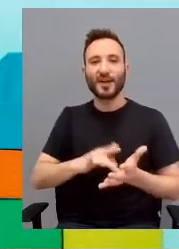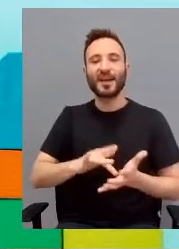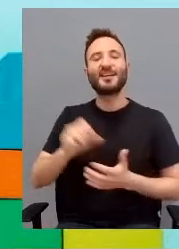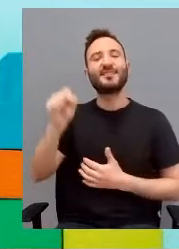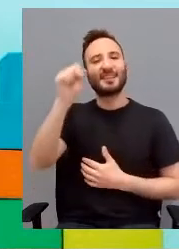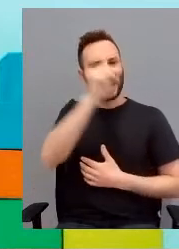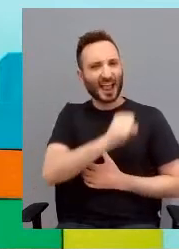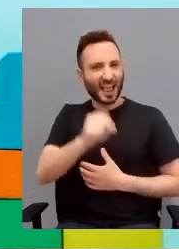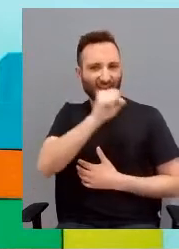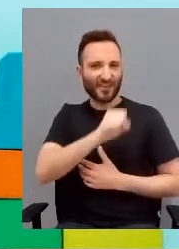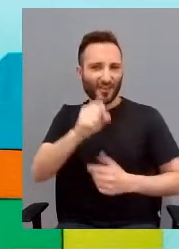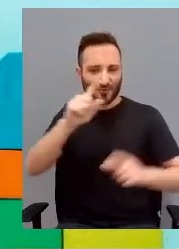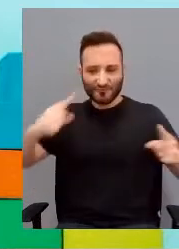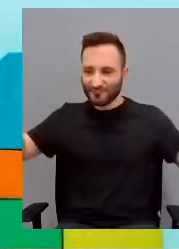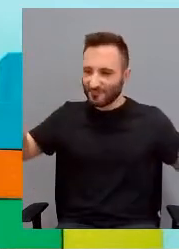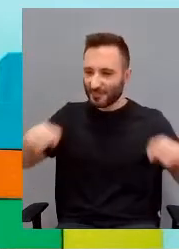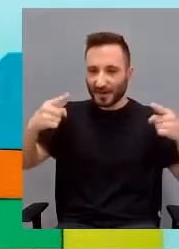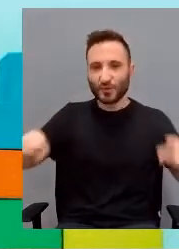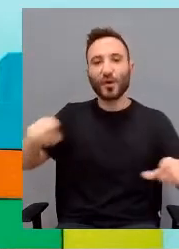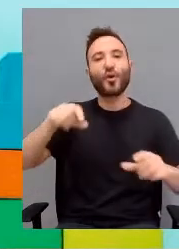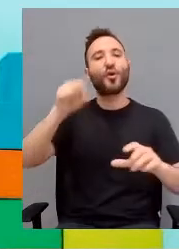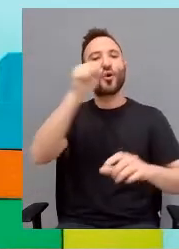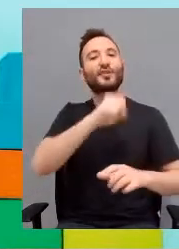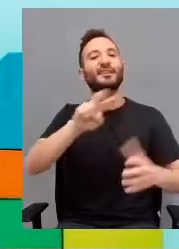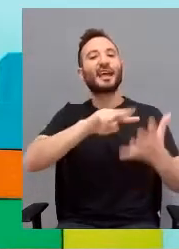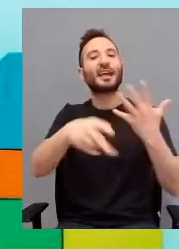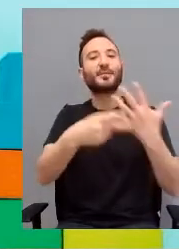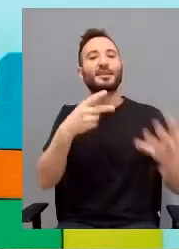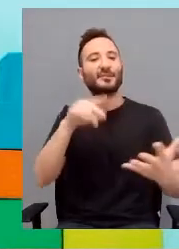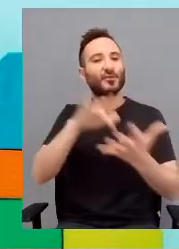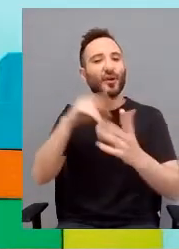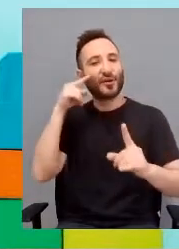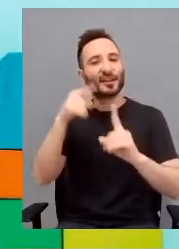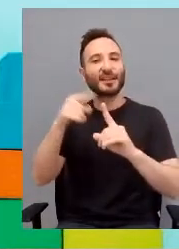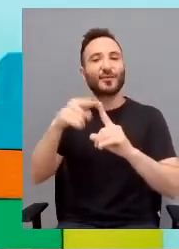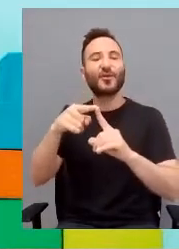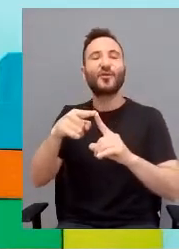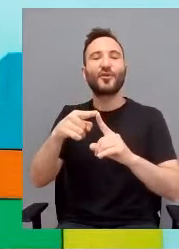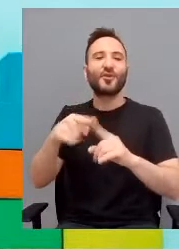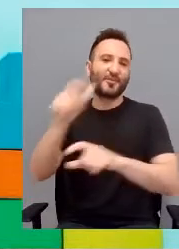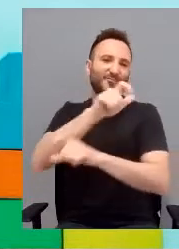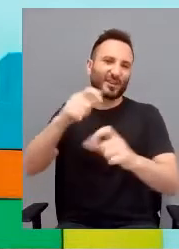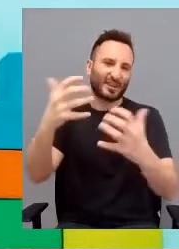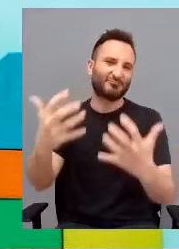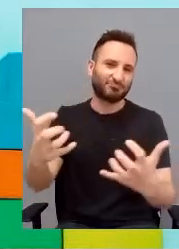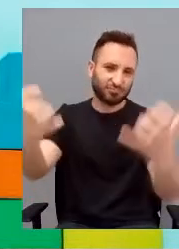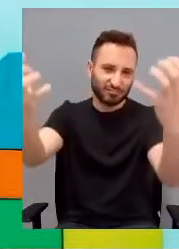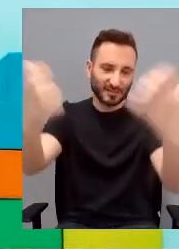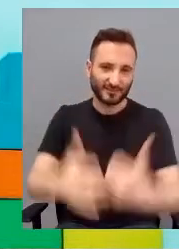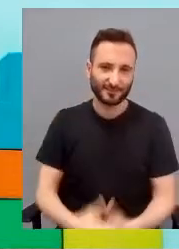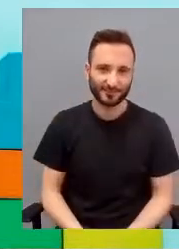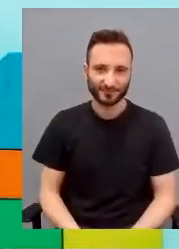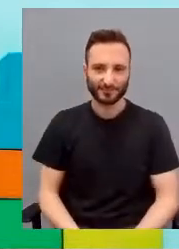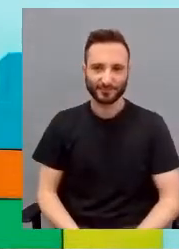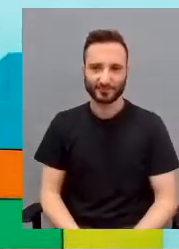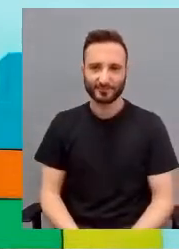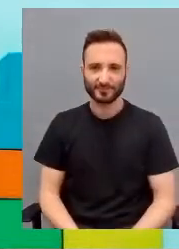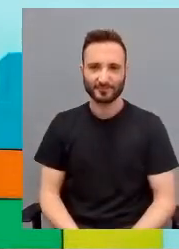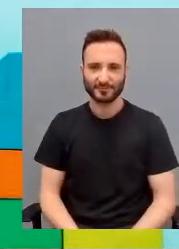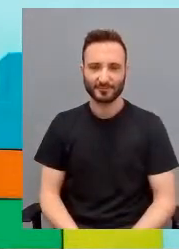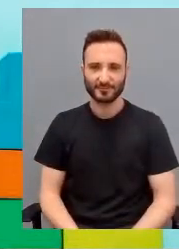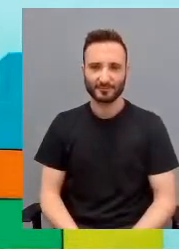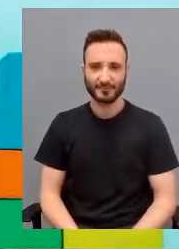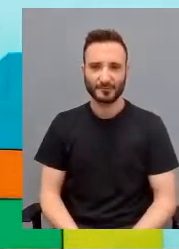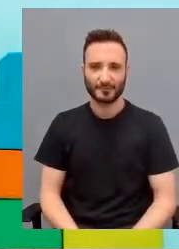con l'orchestra invisibile in varie parti d'Italia ecco proprio oggi ricominciamo il